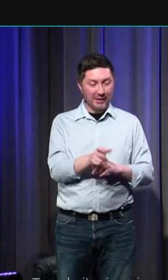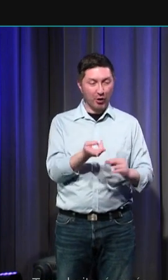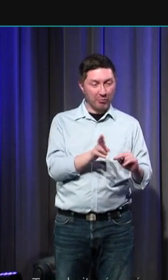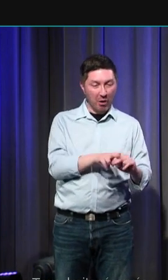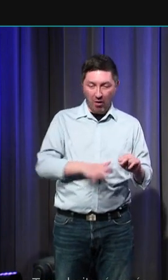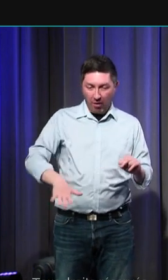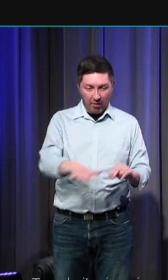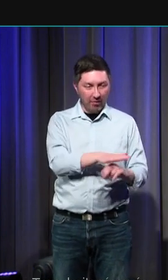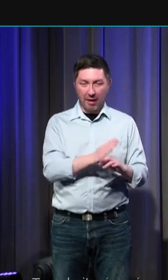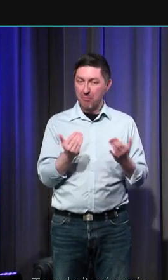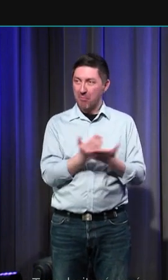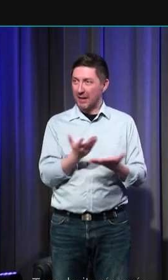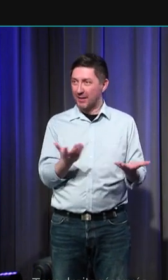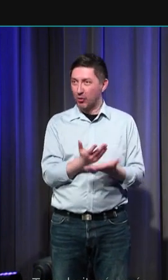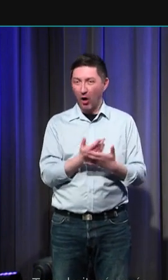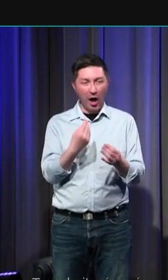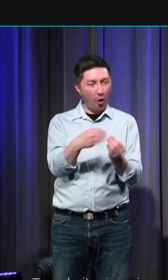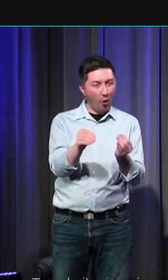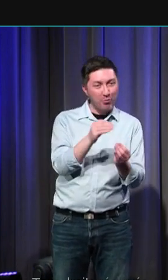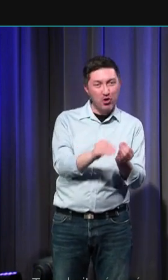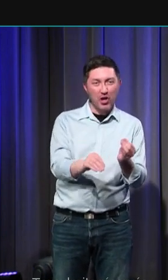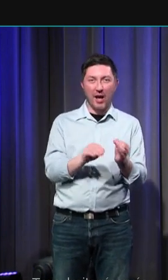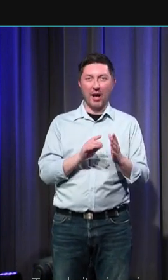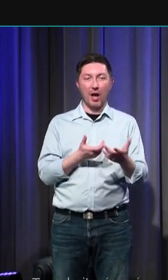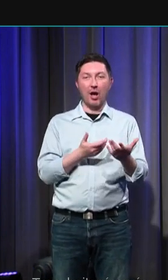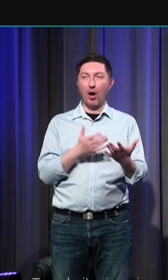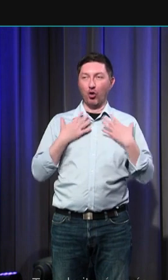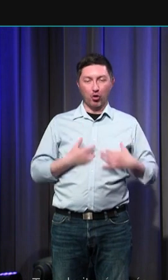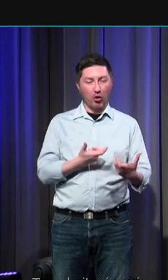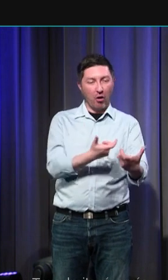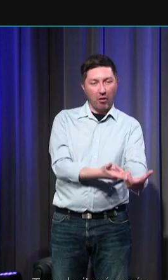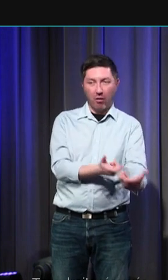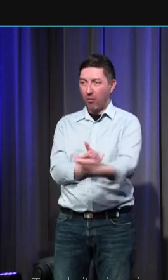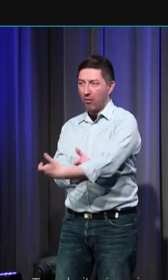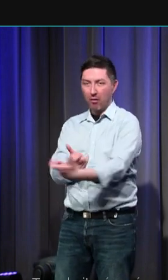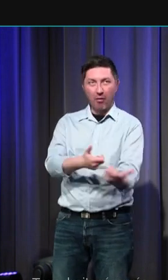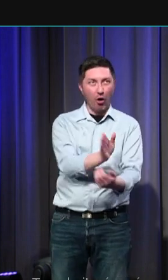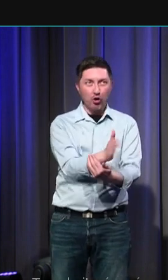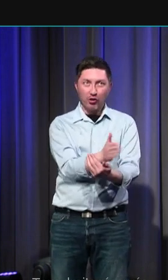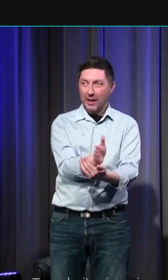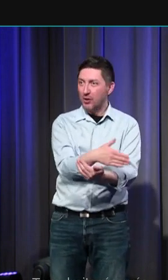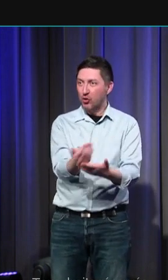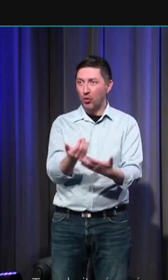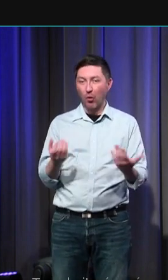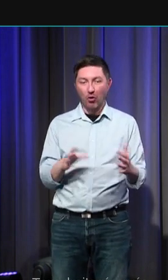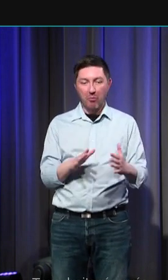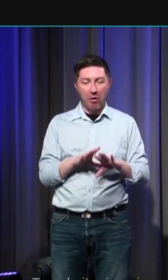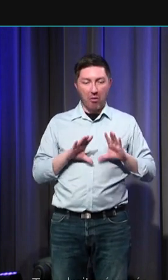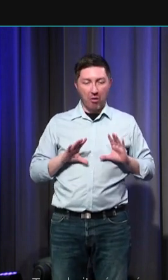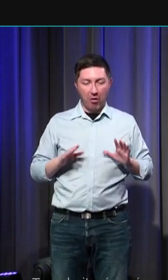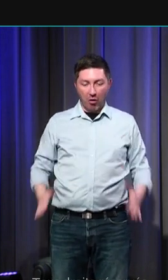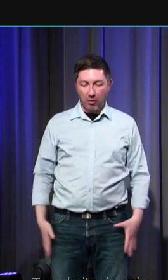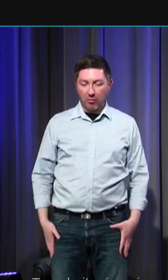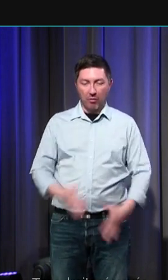gestes qui ont été déployés avec les objets déposés l'orientation d'un corps l'agencement d'un corps ses membres supérieurs inférieurs on peut avoir accès